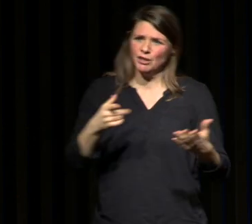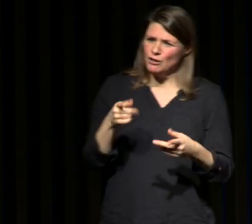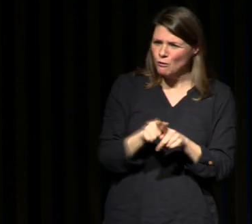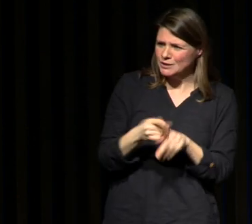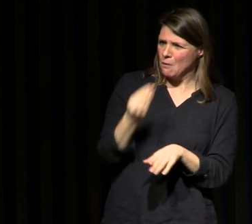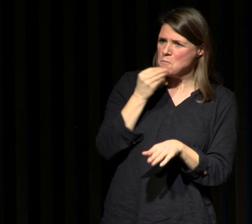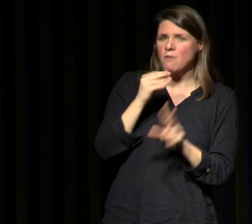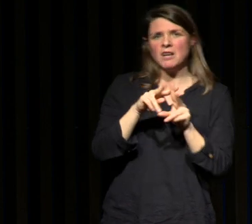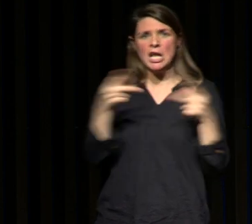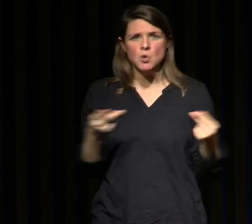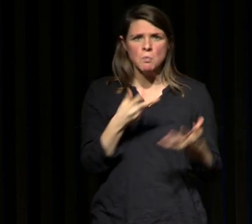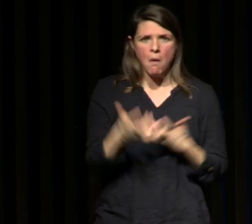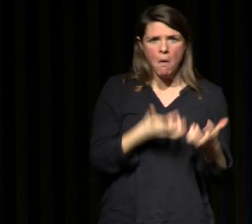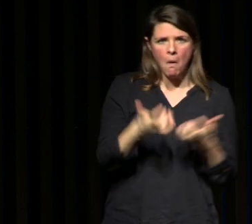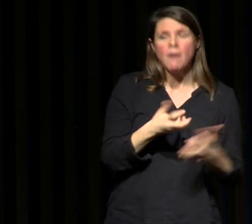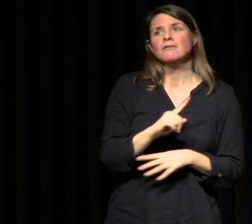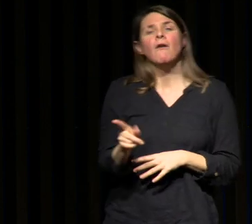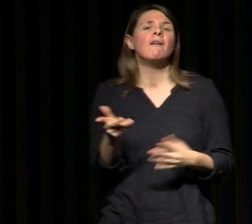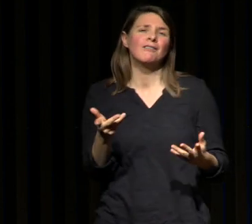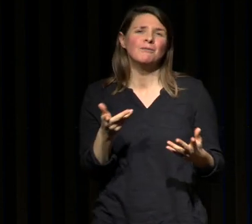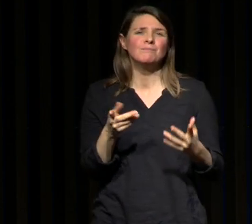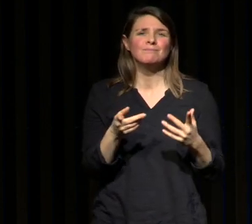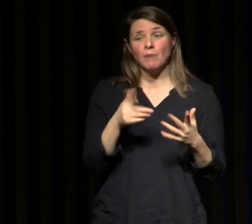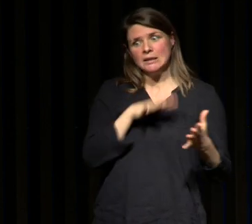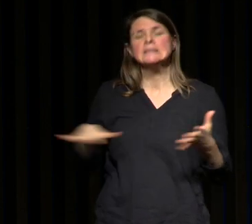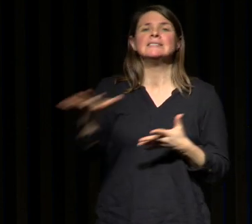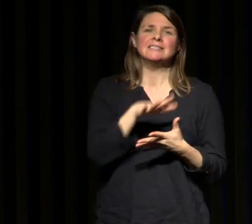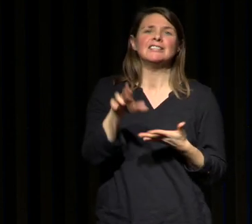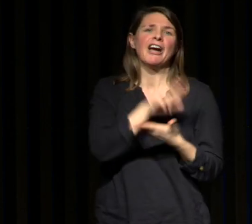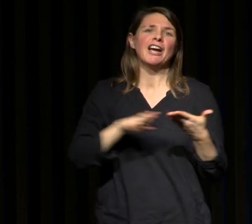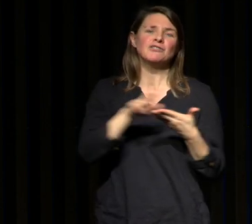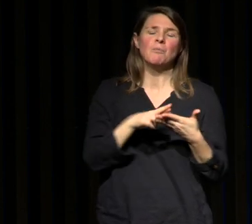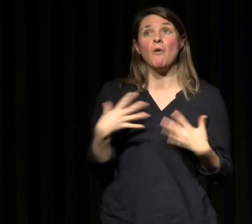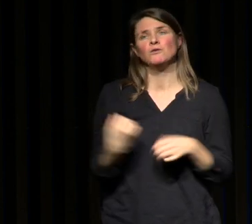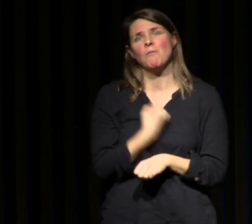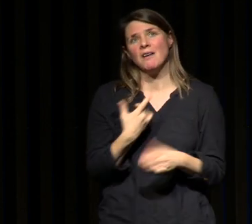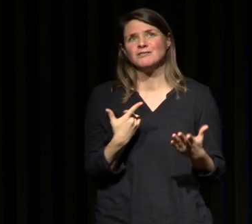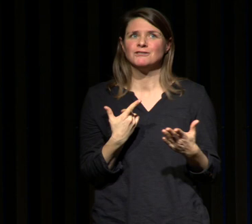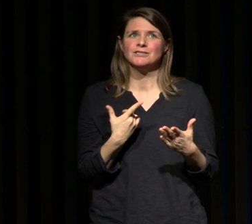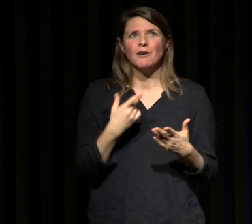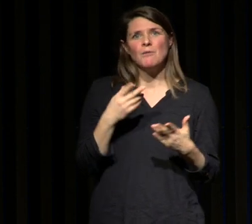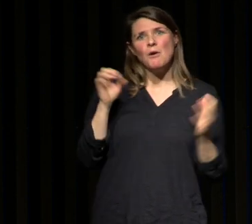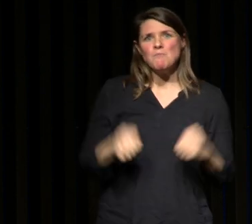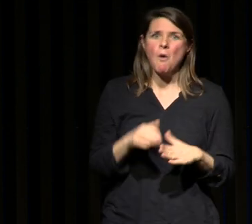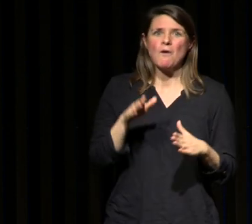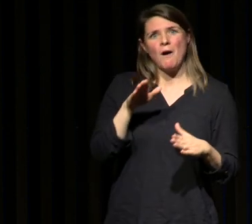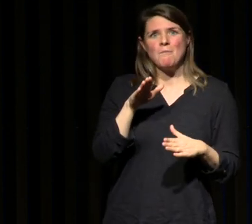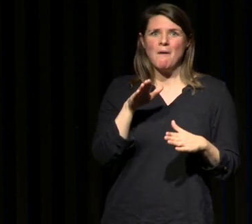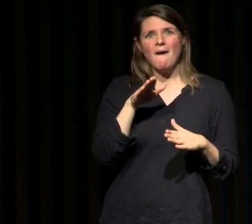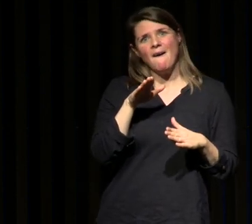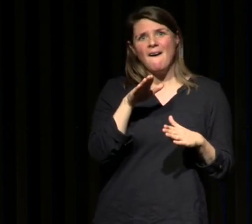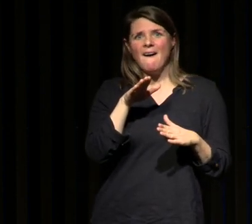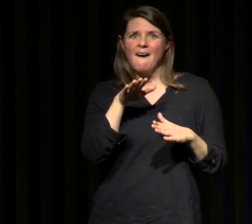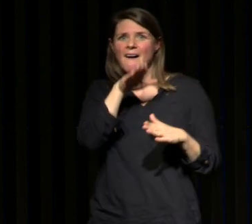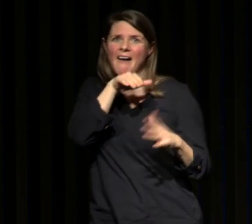uniquement des légumes bouillis en particulier dans notre belle région ça serait trop dommage de se priver d'un bon magret de canard de la